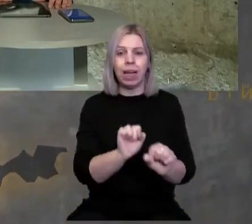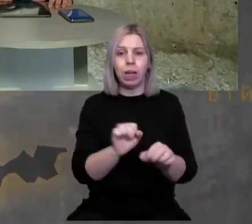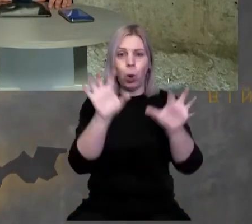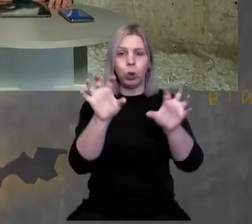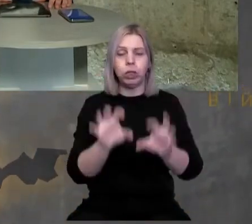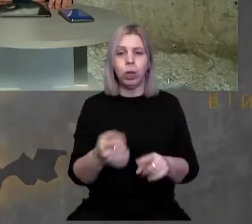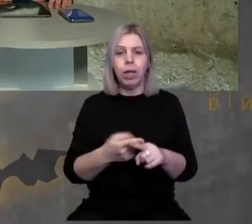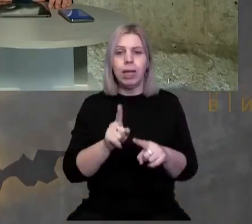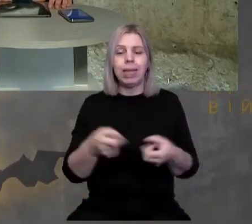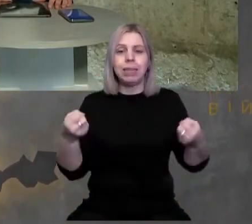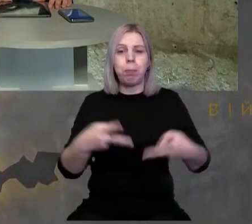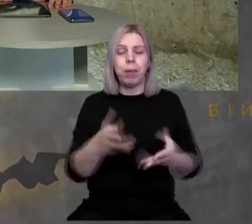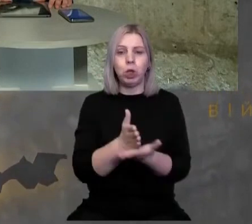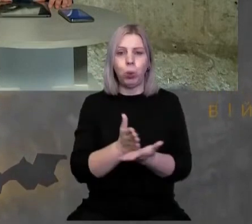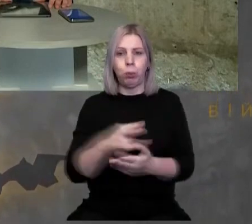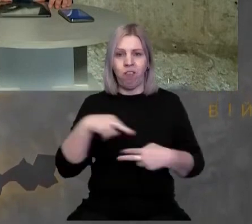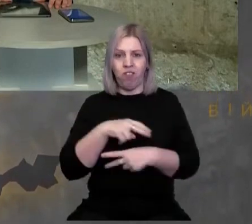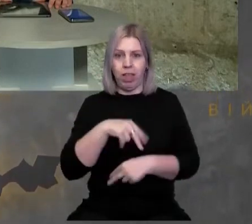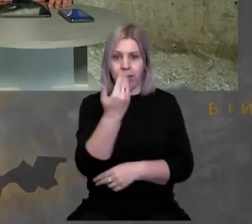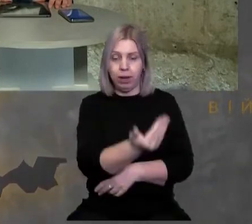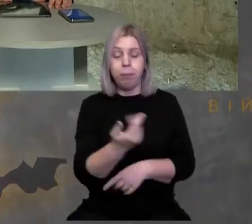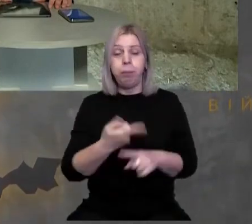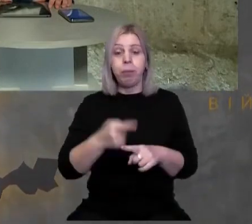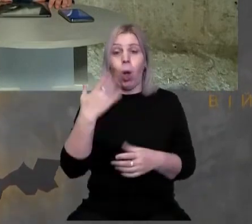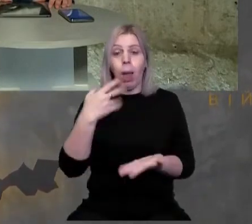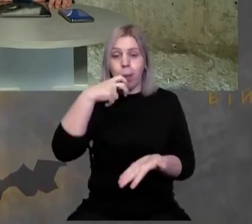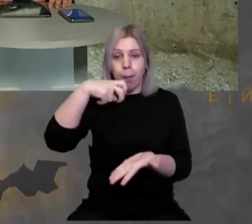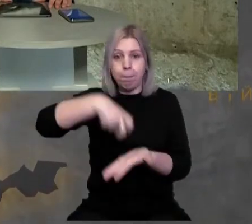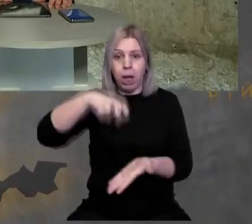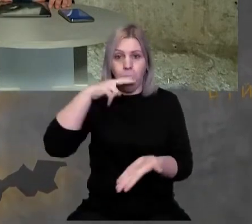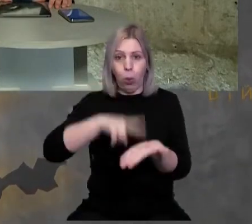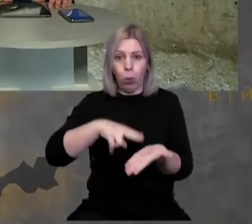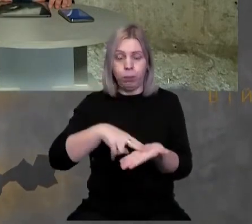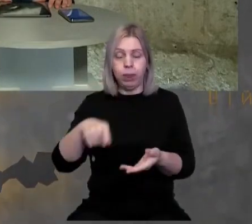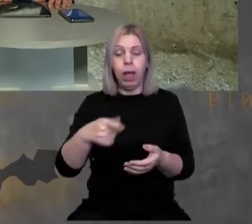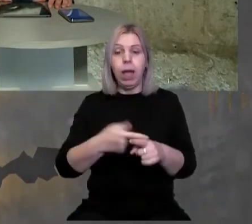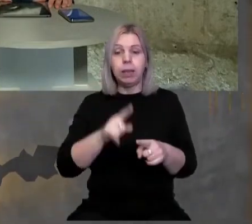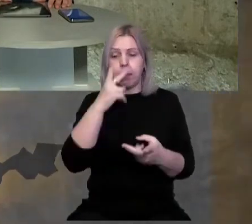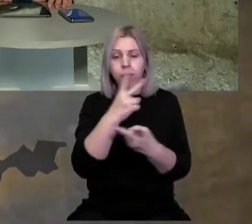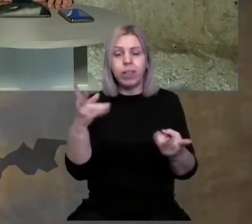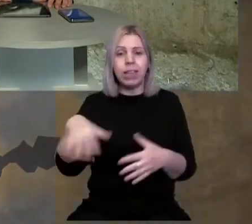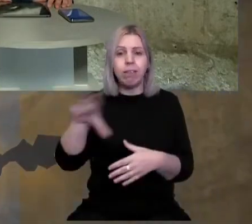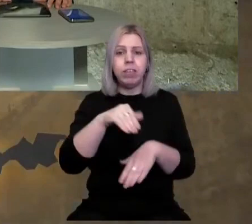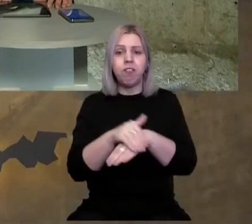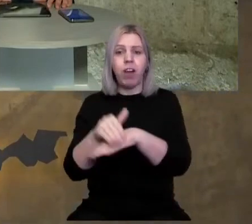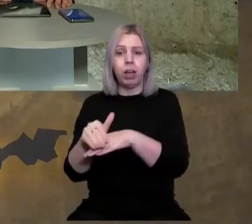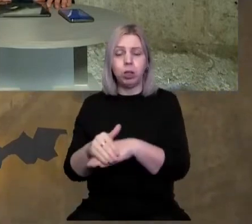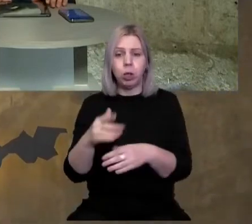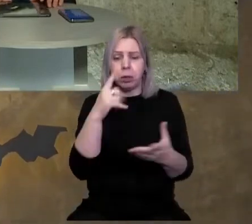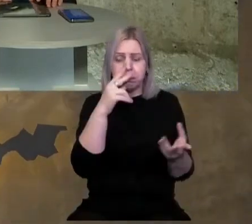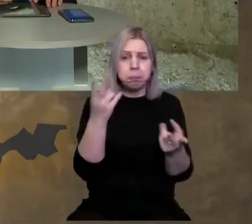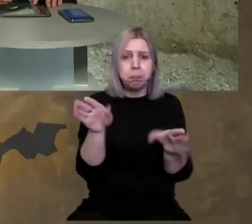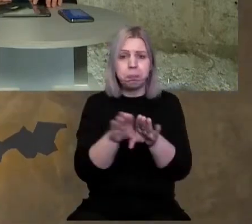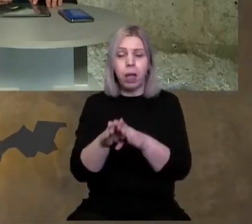Конституцією, тобто це спецслужба угорська. Тобто коли ми маркуємо територію, треба зважати на всі фактори, чинники.